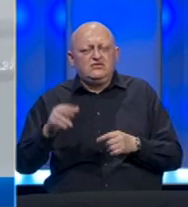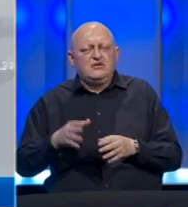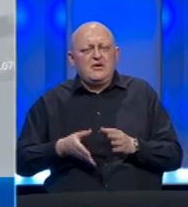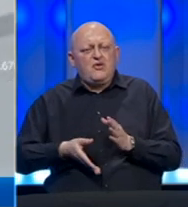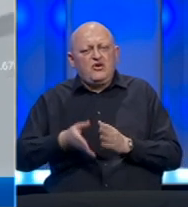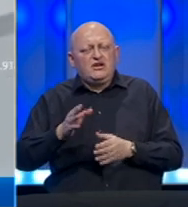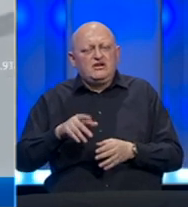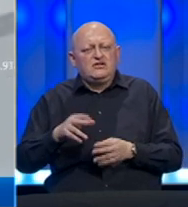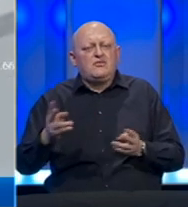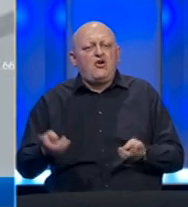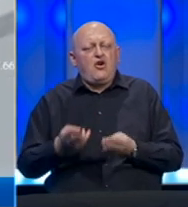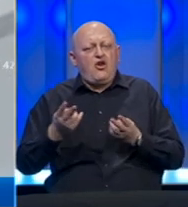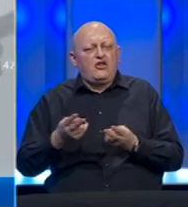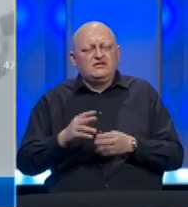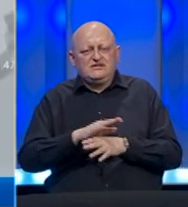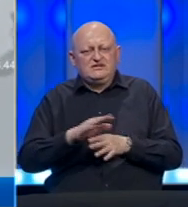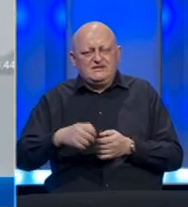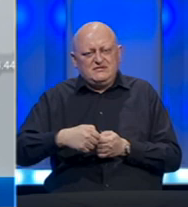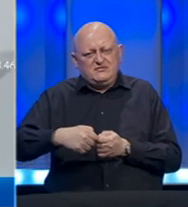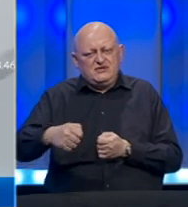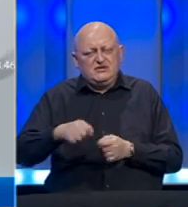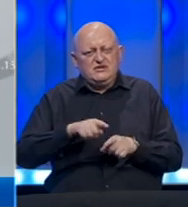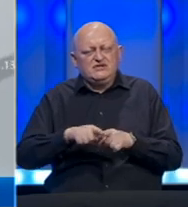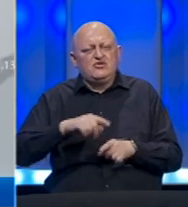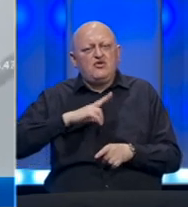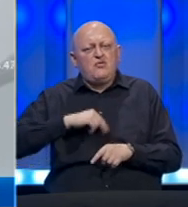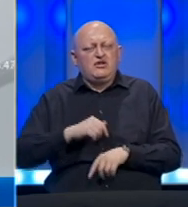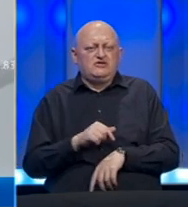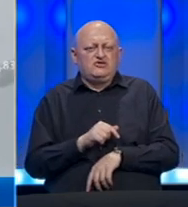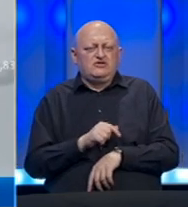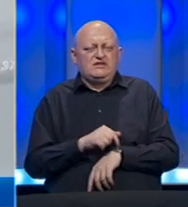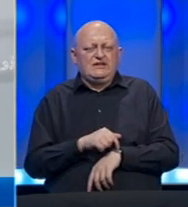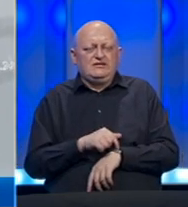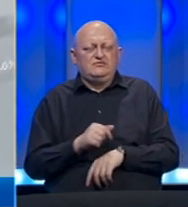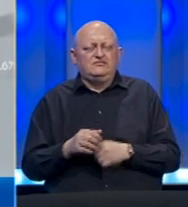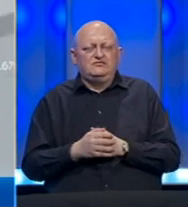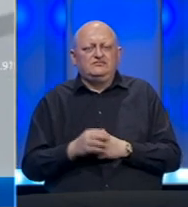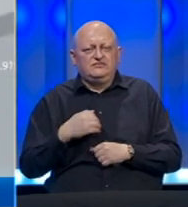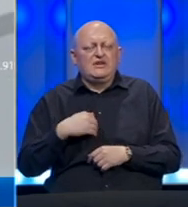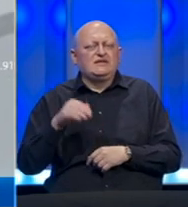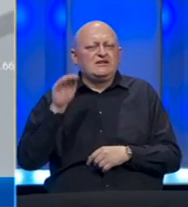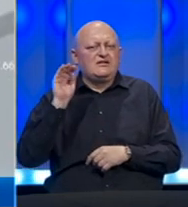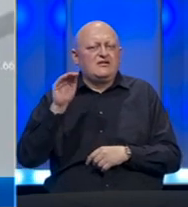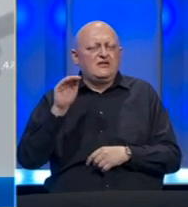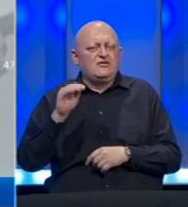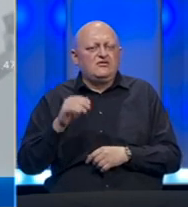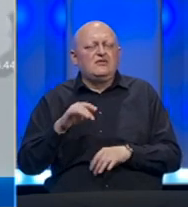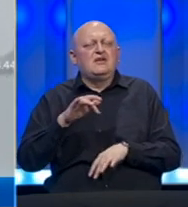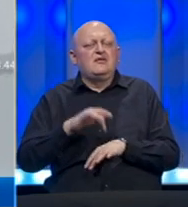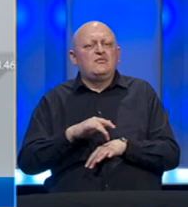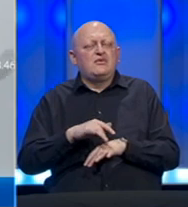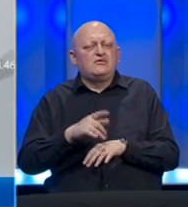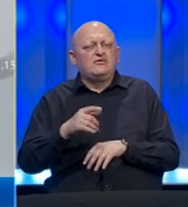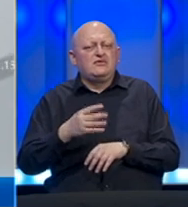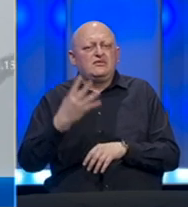krenuti sa ublažavanjem svih mjera, pa tako i policijskog sata. Ja sam ga najavio, odnosno preporuka je da